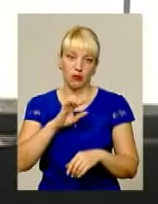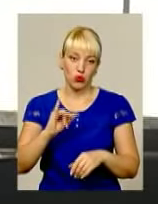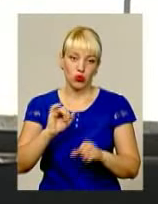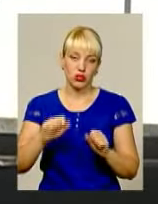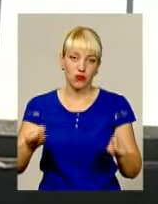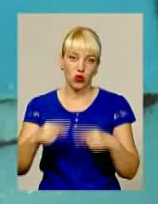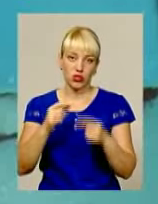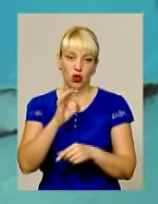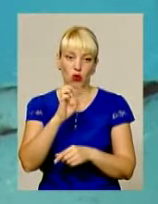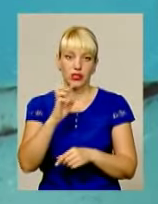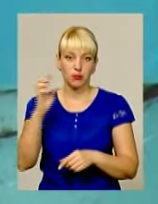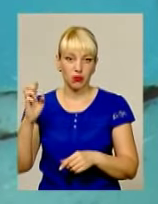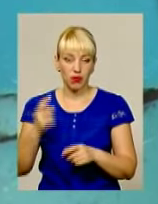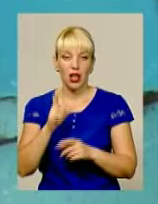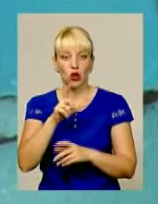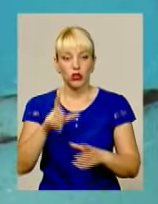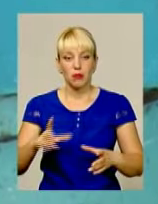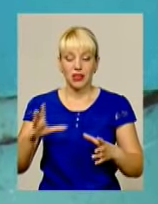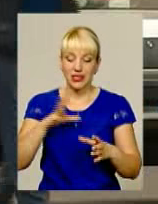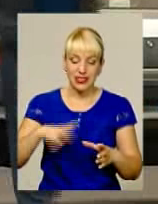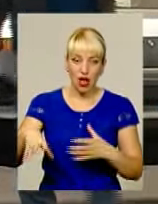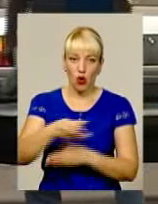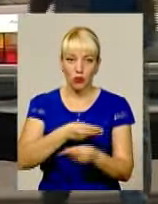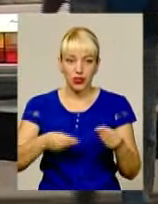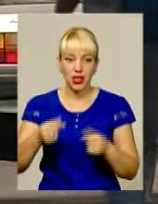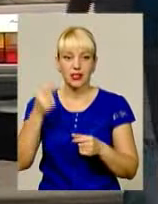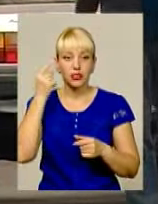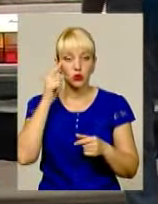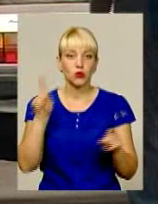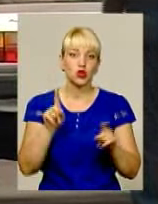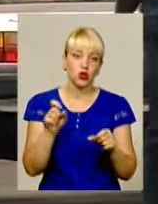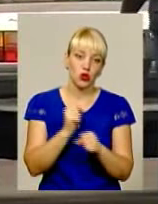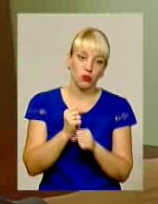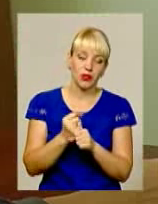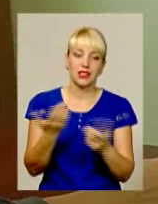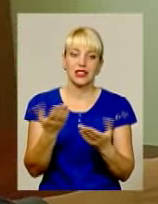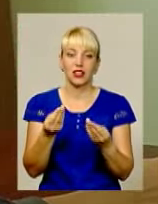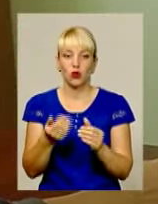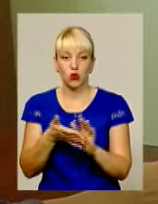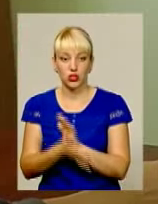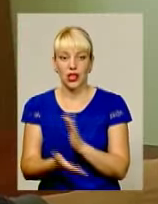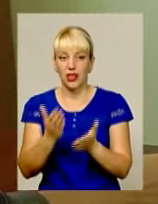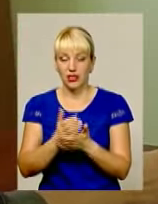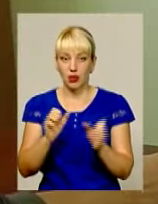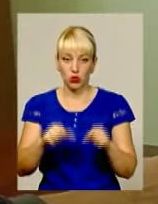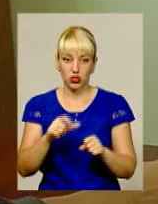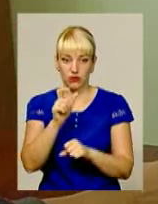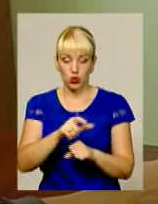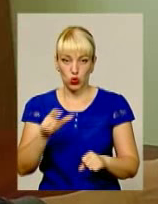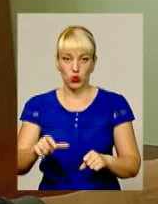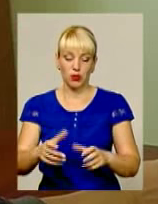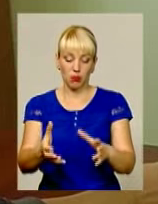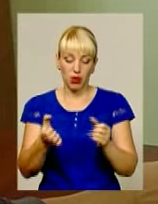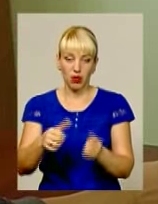упевнені експерти. Об'єднавшись, люди самі би вирішували, що, де і за який кошт робити. Є можливість людям безпосередньо